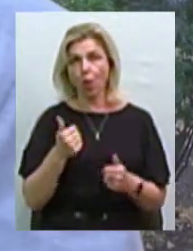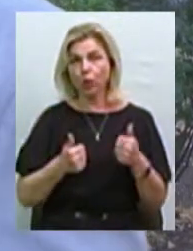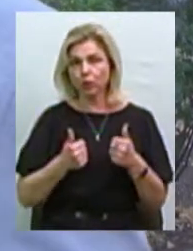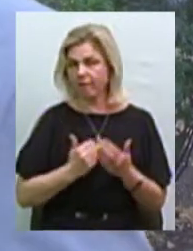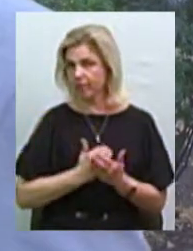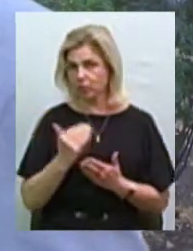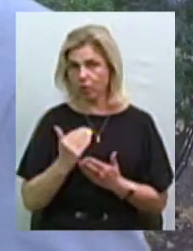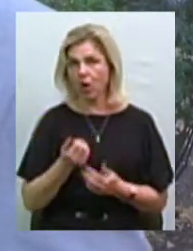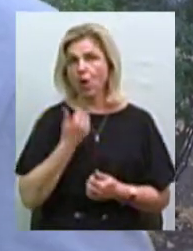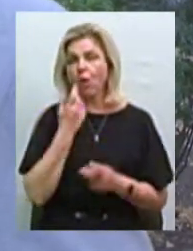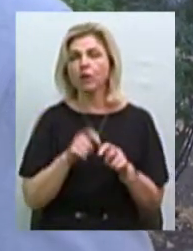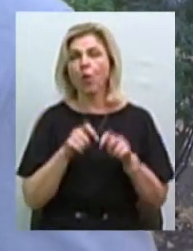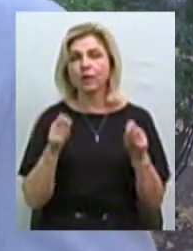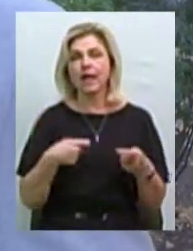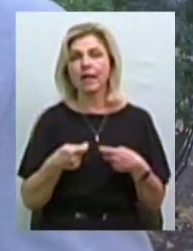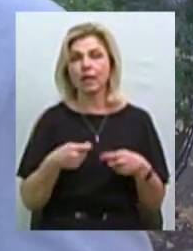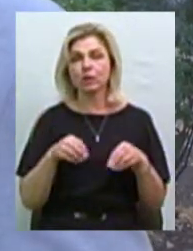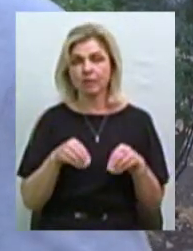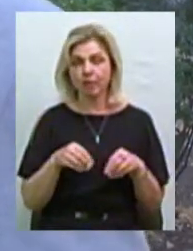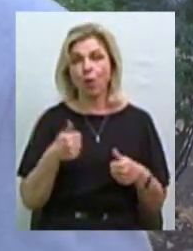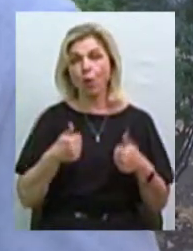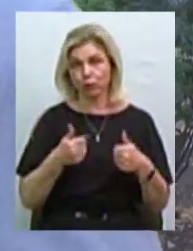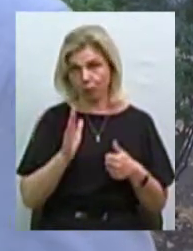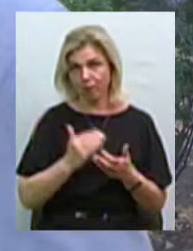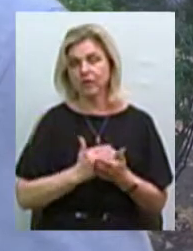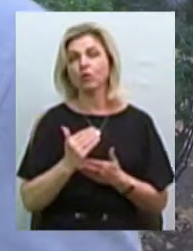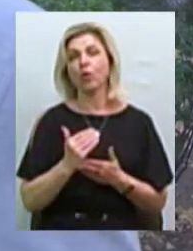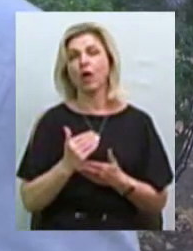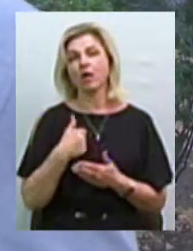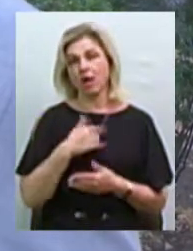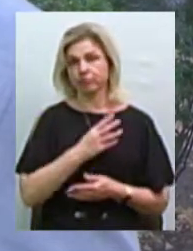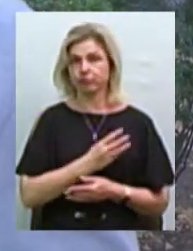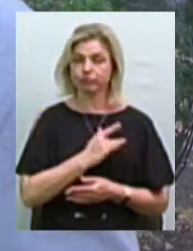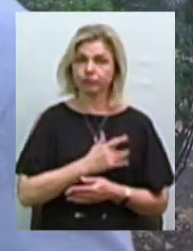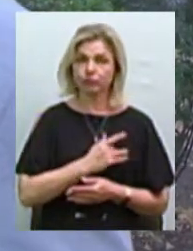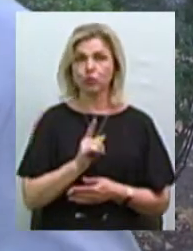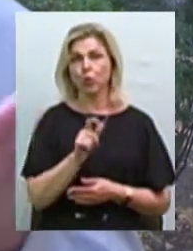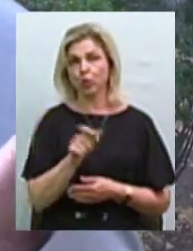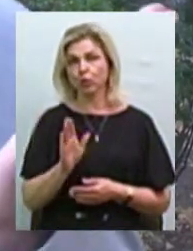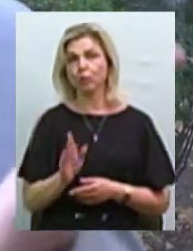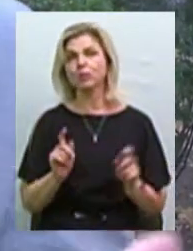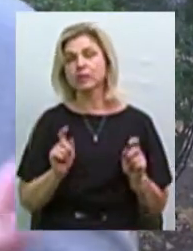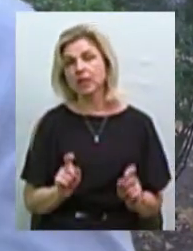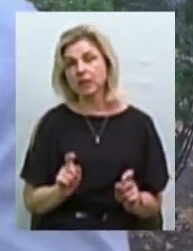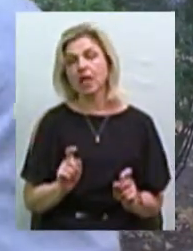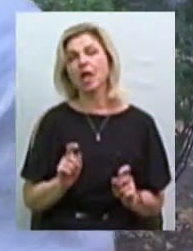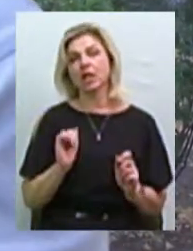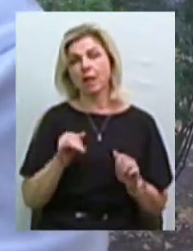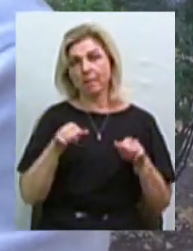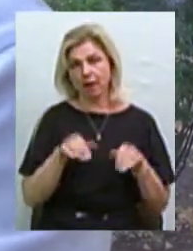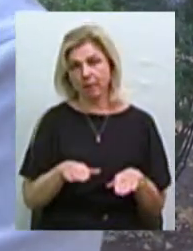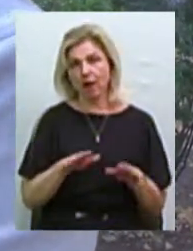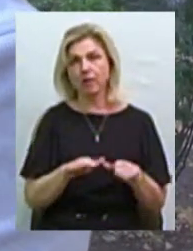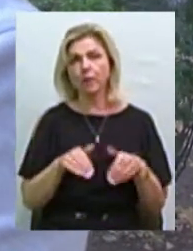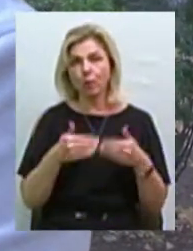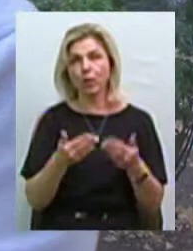Коли відкриється ринок землі, конкуренція буде висока. І я маю сподівання, що люди будуть сидіти і приймати пропозиції від